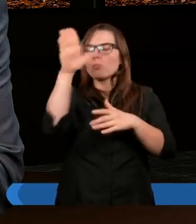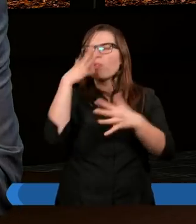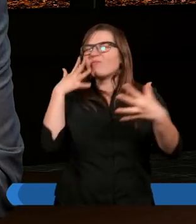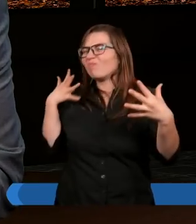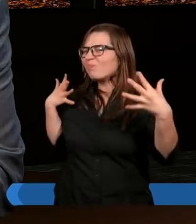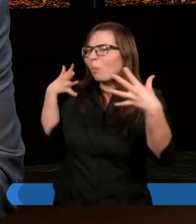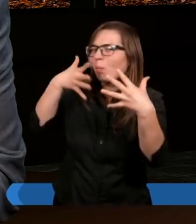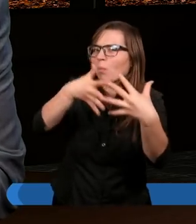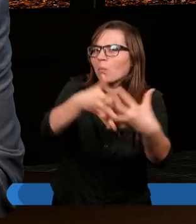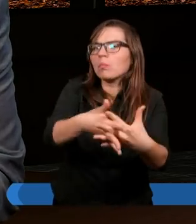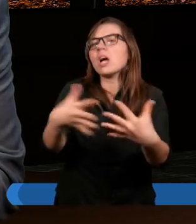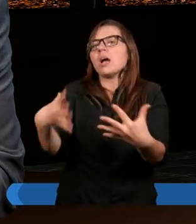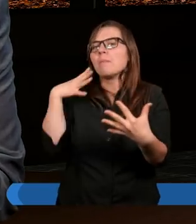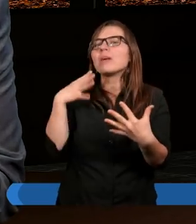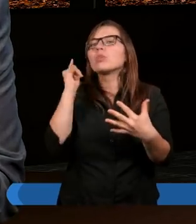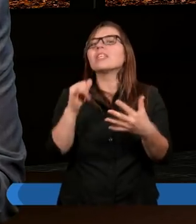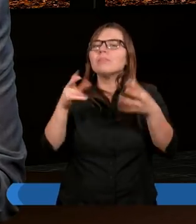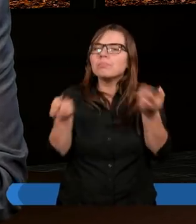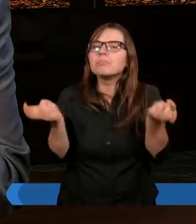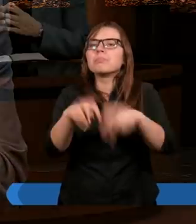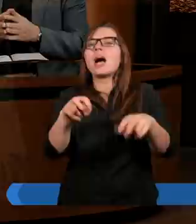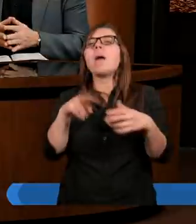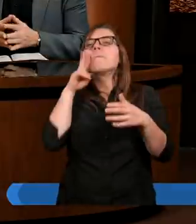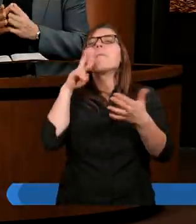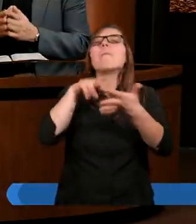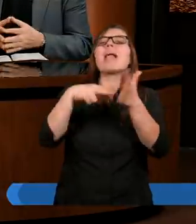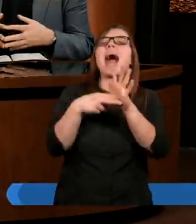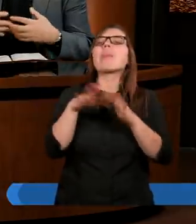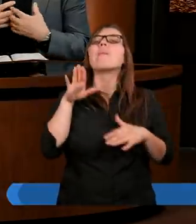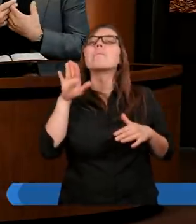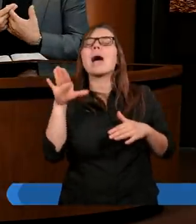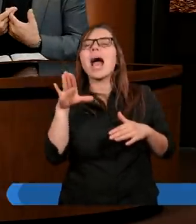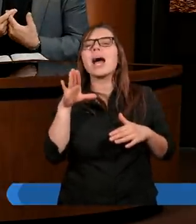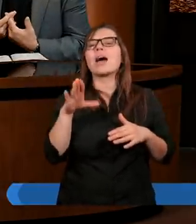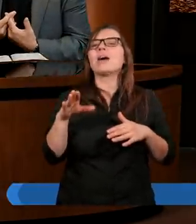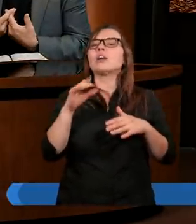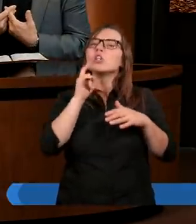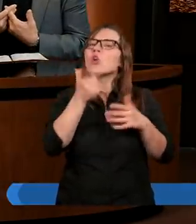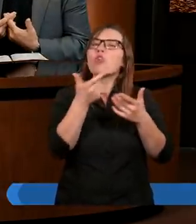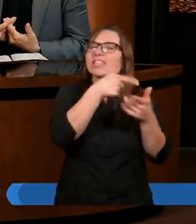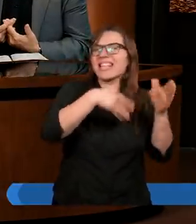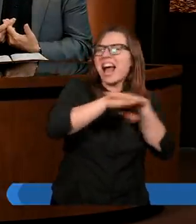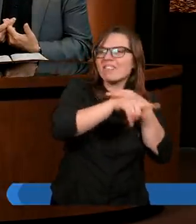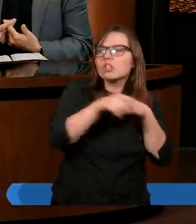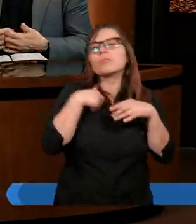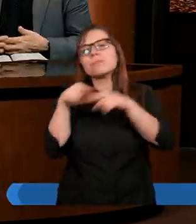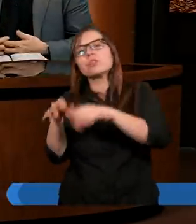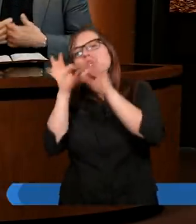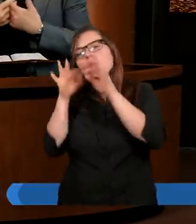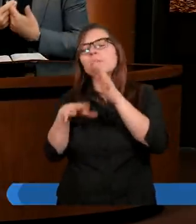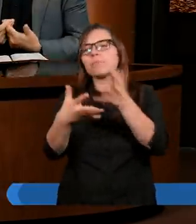i rozpaczył plan awaryjny. I żeby stało się sprawiedliwość, że jest Bóg dobry,